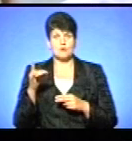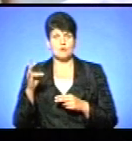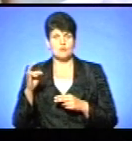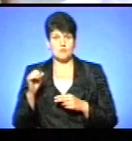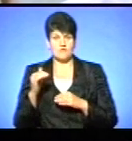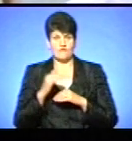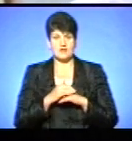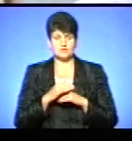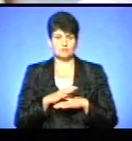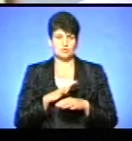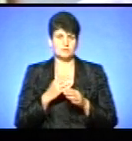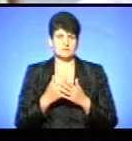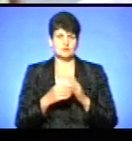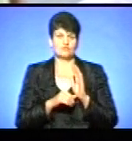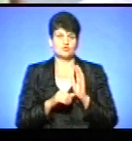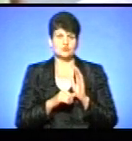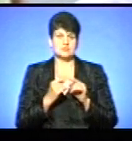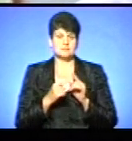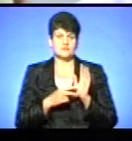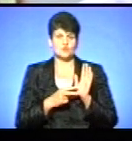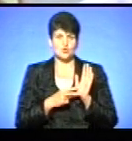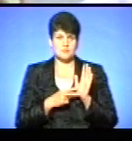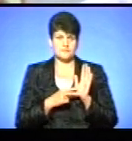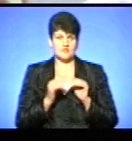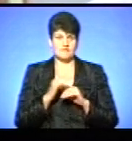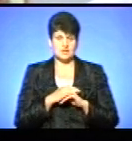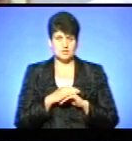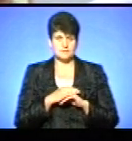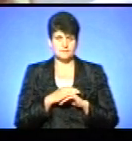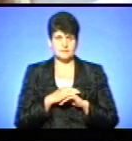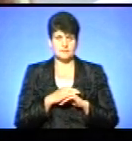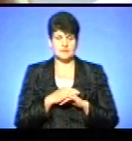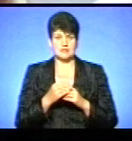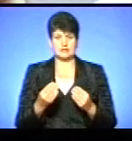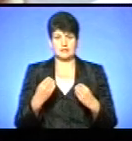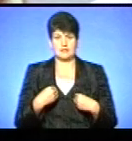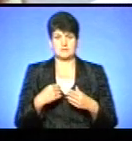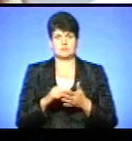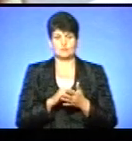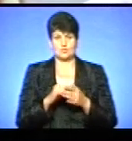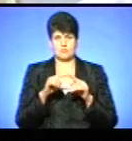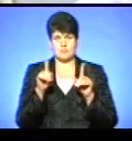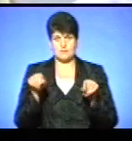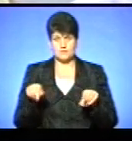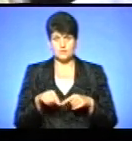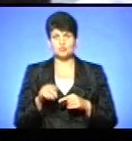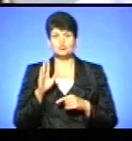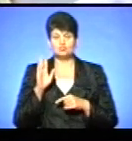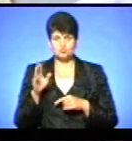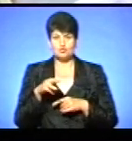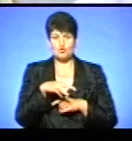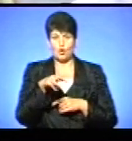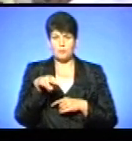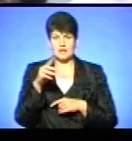вечір сидить була година 6-5-7-ї, і вручили мені папір, що будуть кропити